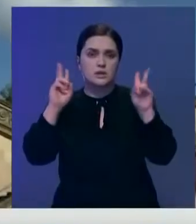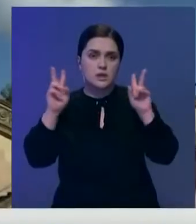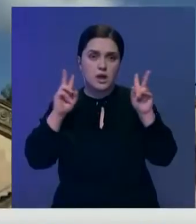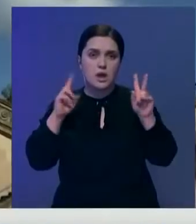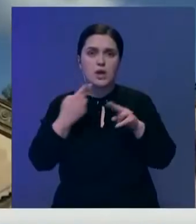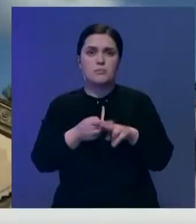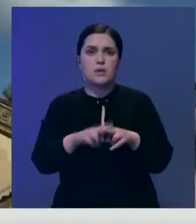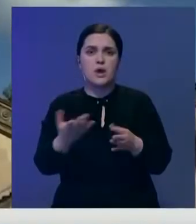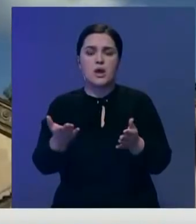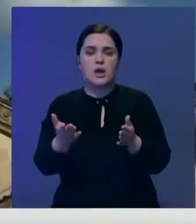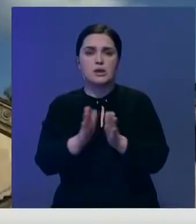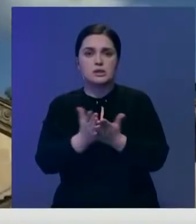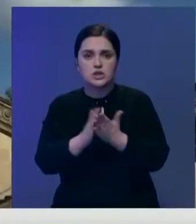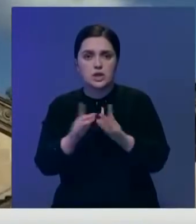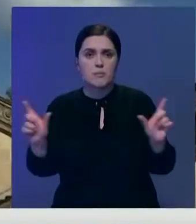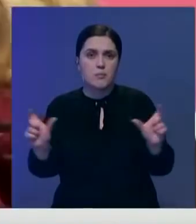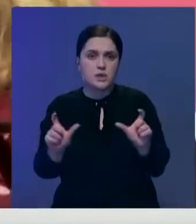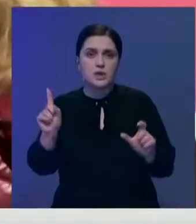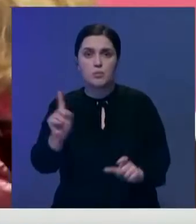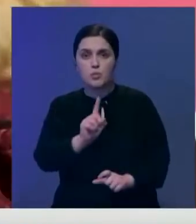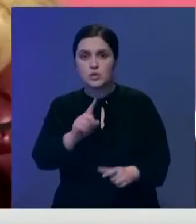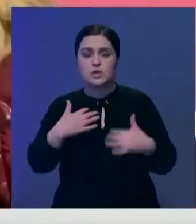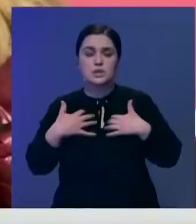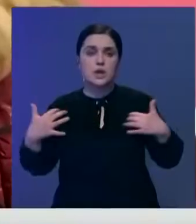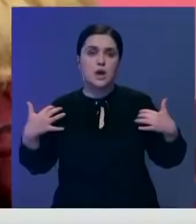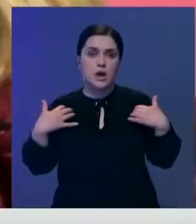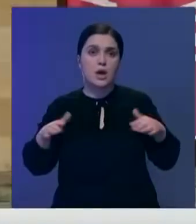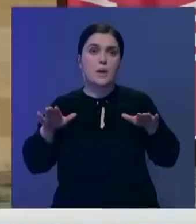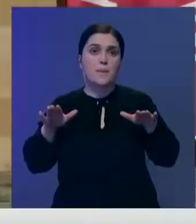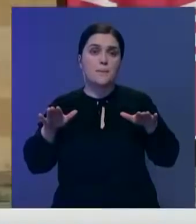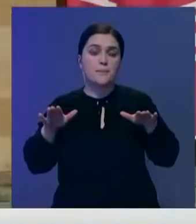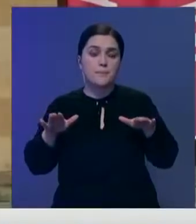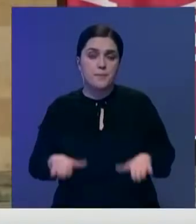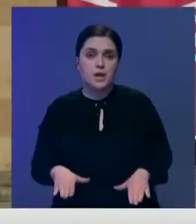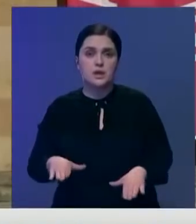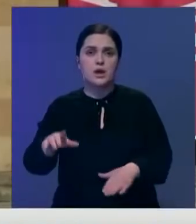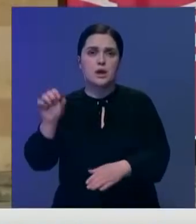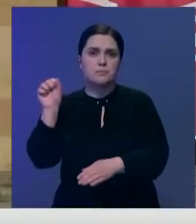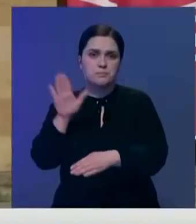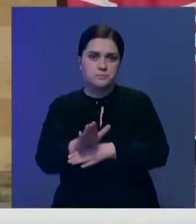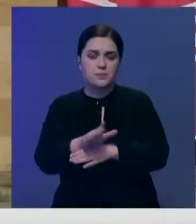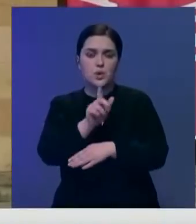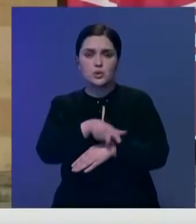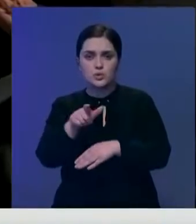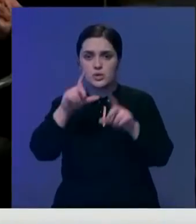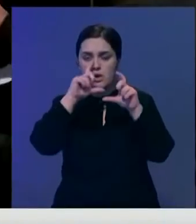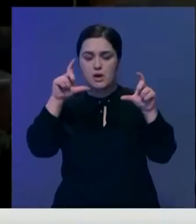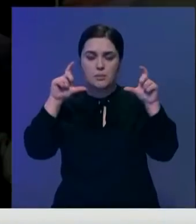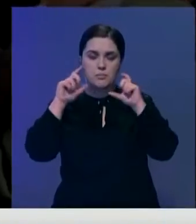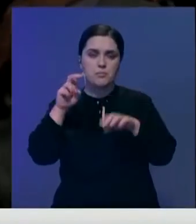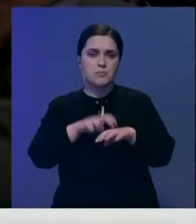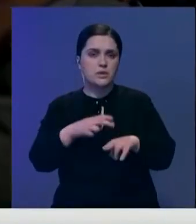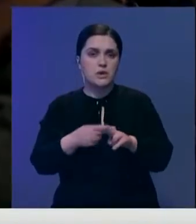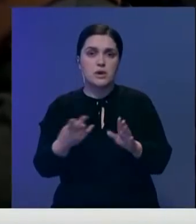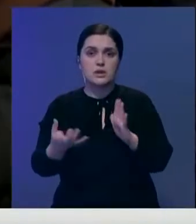садовые и книжные магазины, музеи и зоопарки. Посетителям предписано быть в масках. Но медики говорят, этих мер